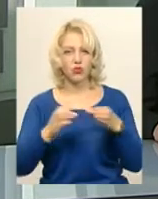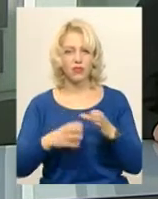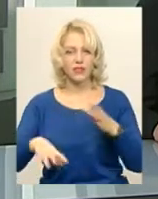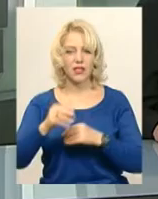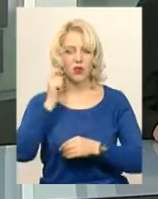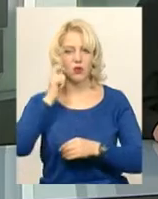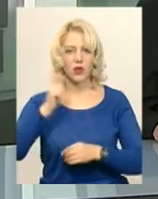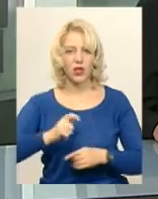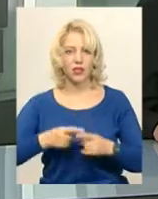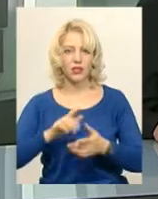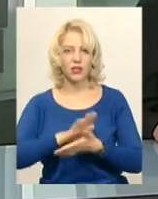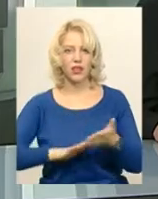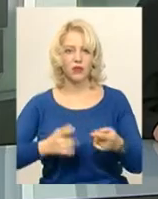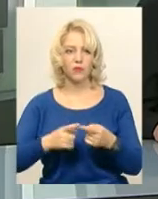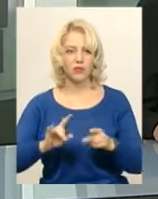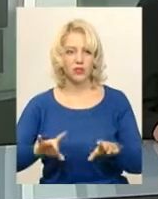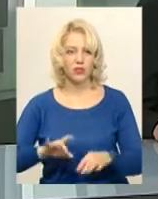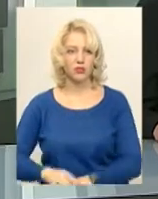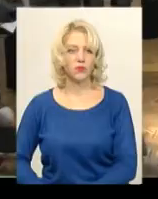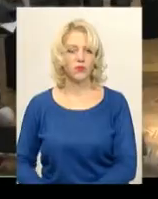всієї України. Далі Тетяна Ворожцова.